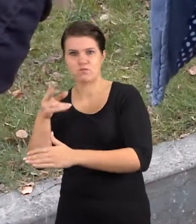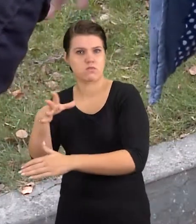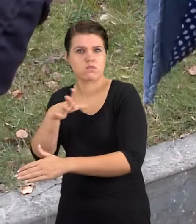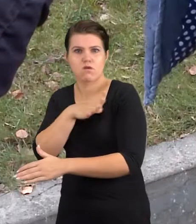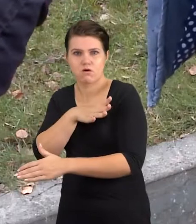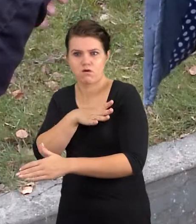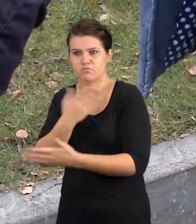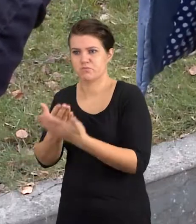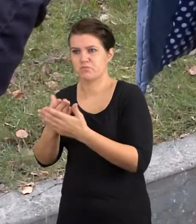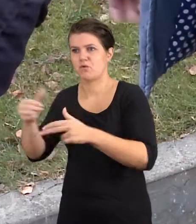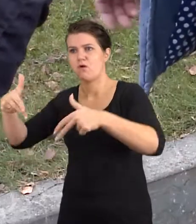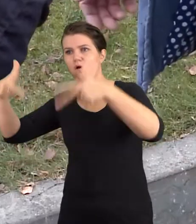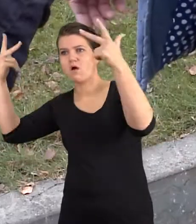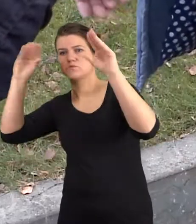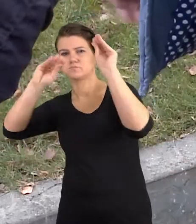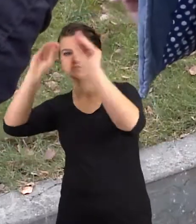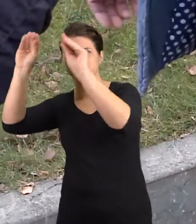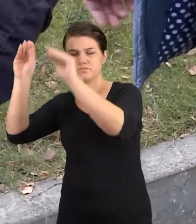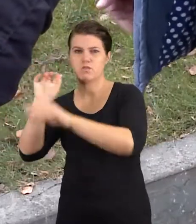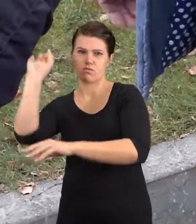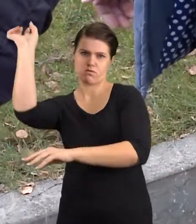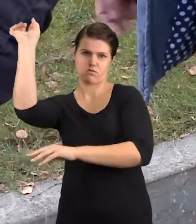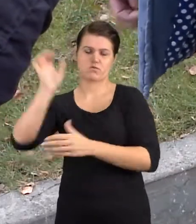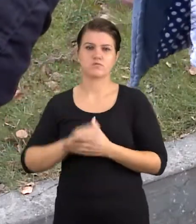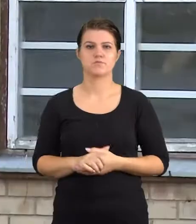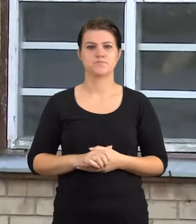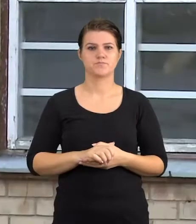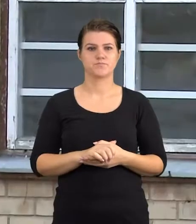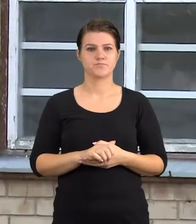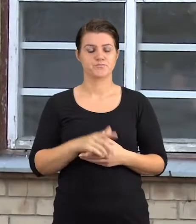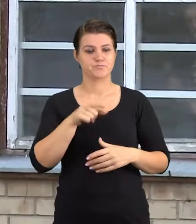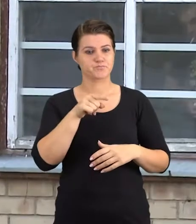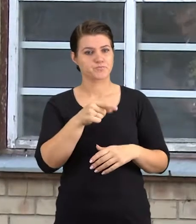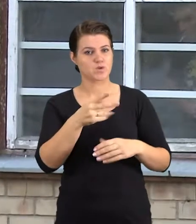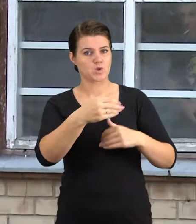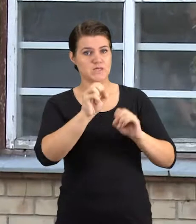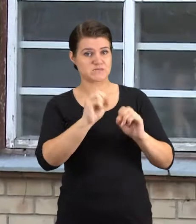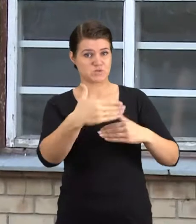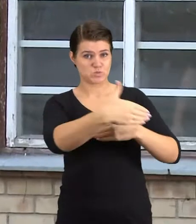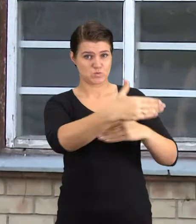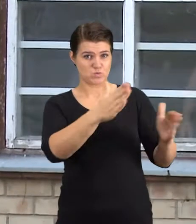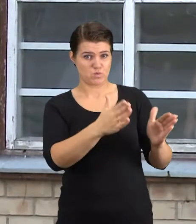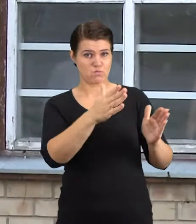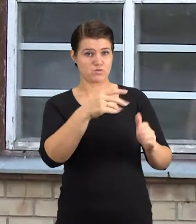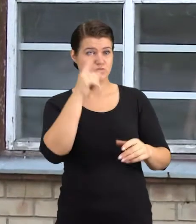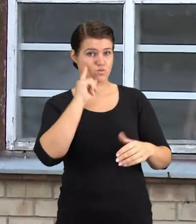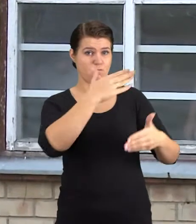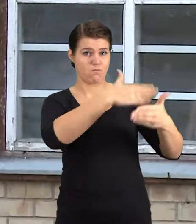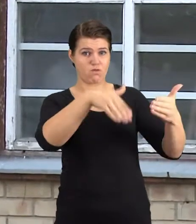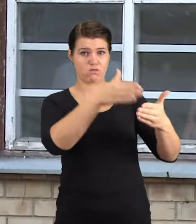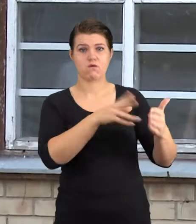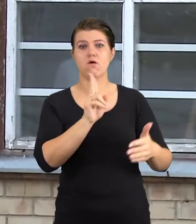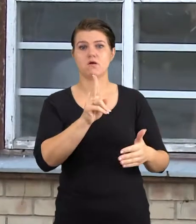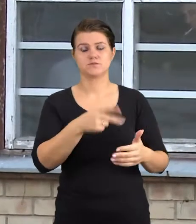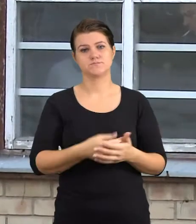rūkyti, rūkyti nebėgalės įvildui. Bus kameras detektorai stovės. Uždaruose skyriuose įrengtus rūkomuosius narkotikų, tabako